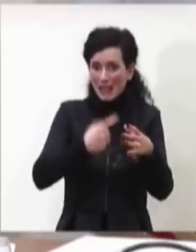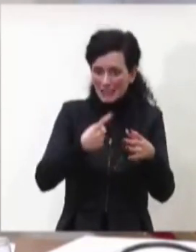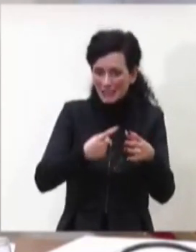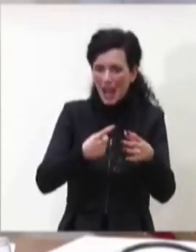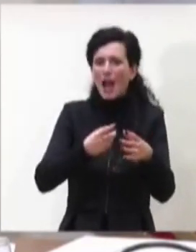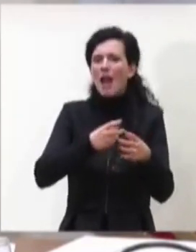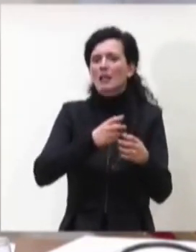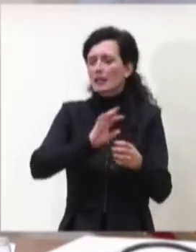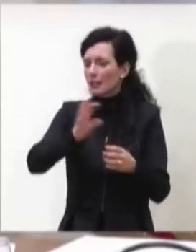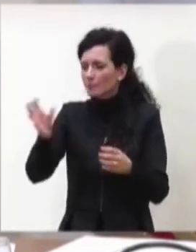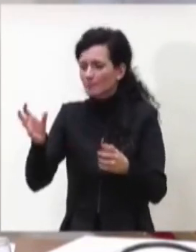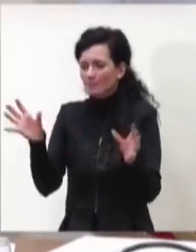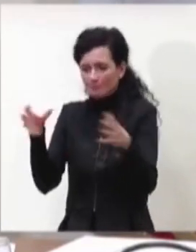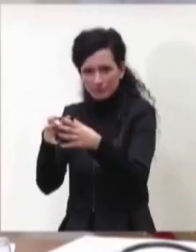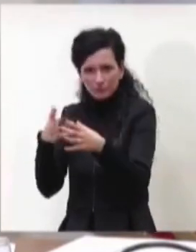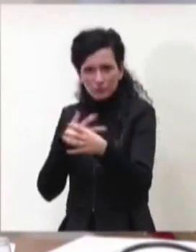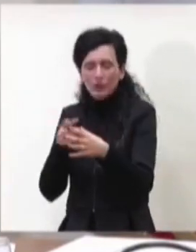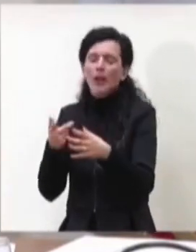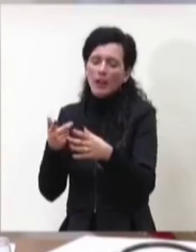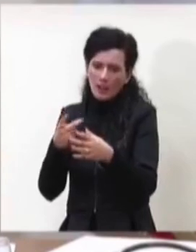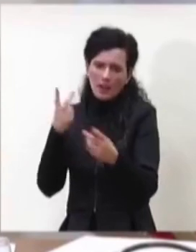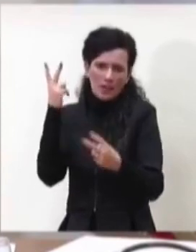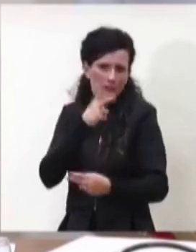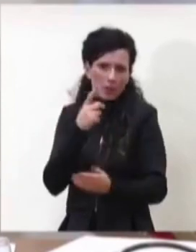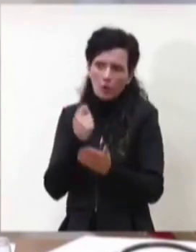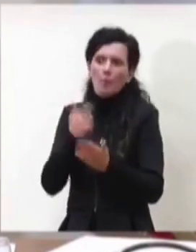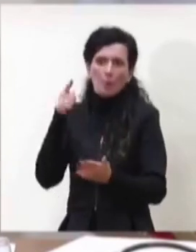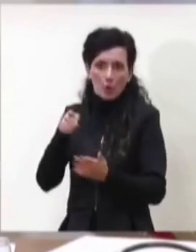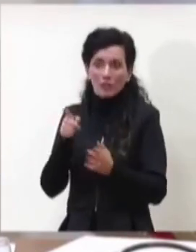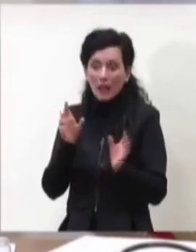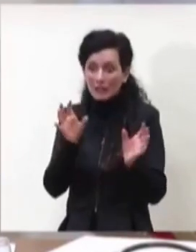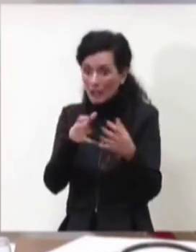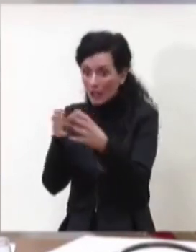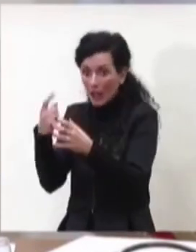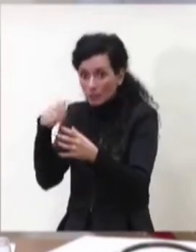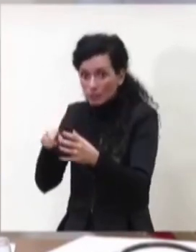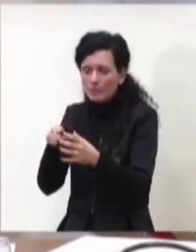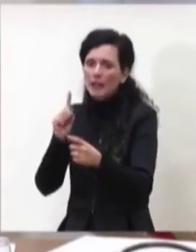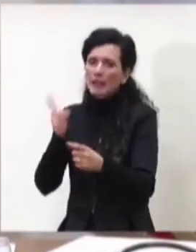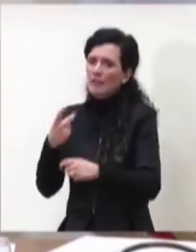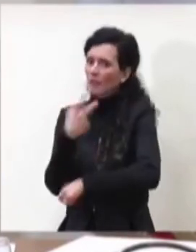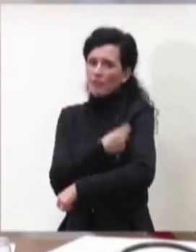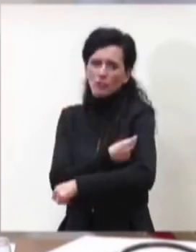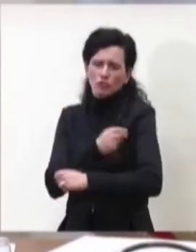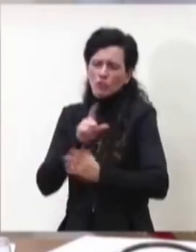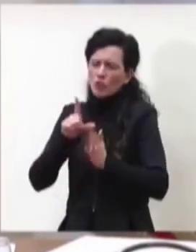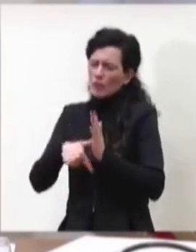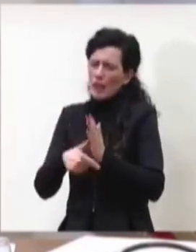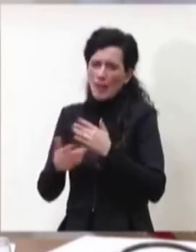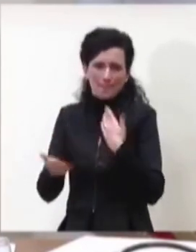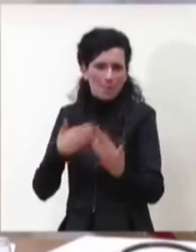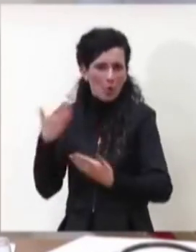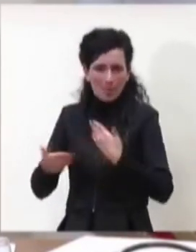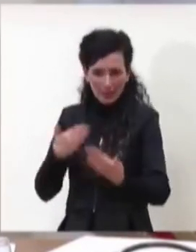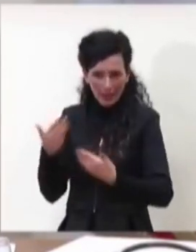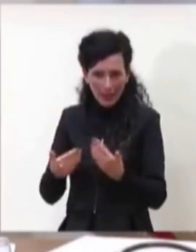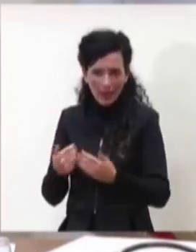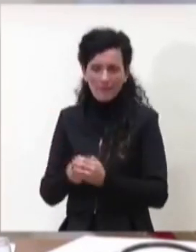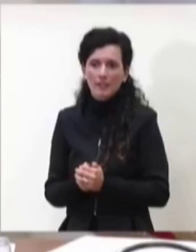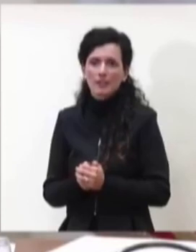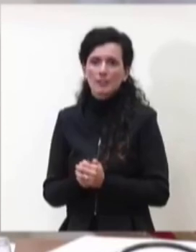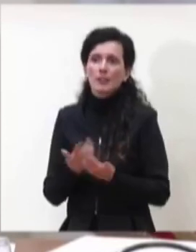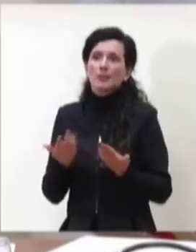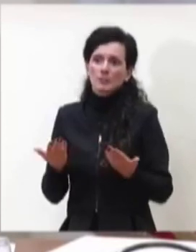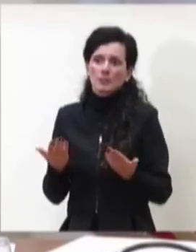fondamentale da vaccinare il prima possibile quindi se questa possiamo definire la prima fase naturalmente in una